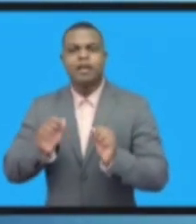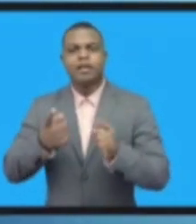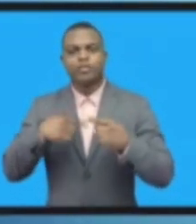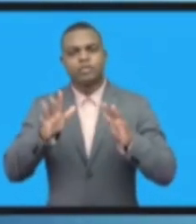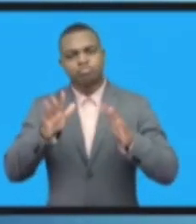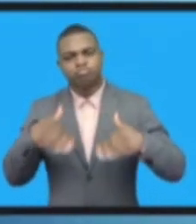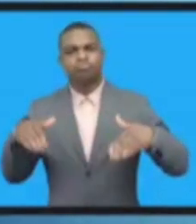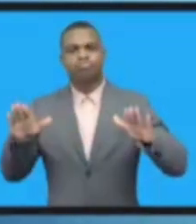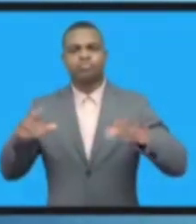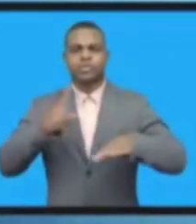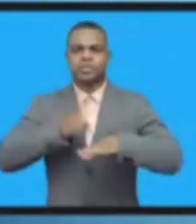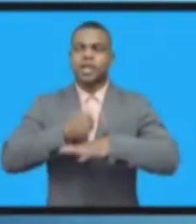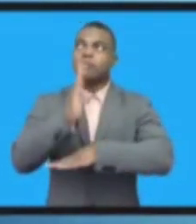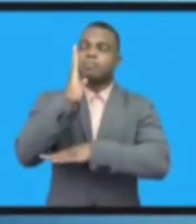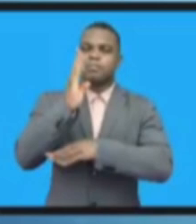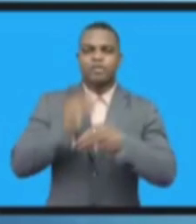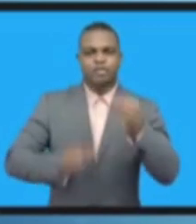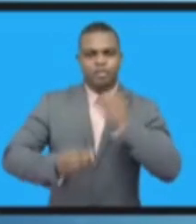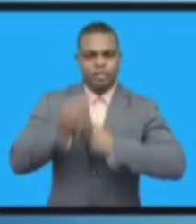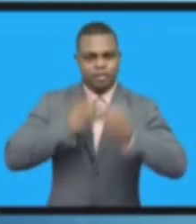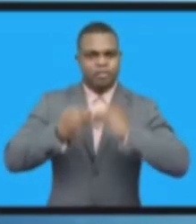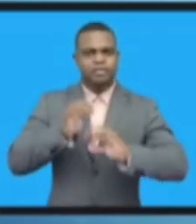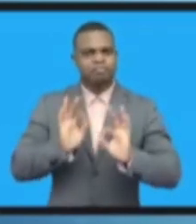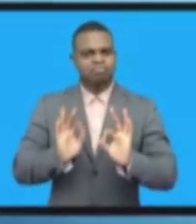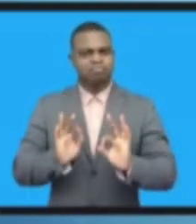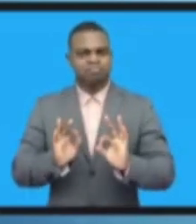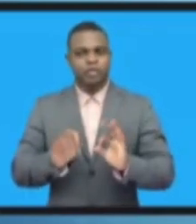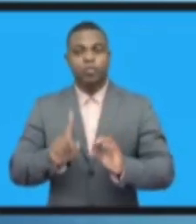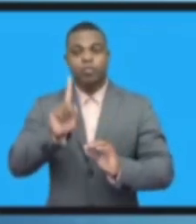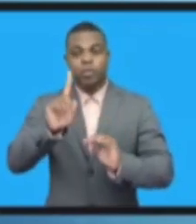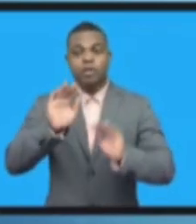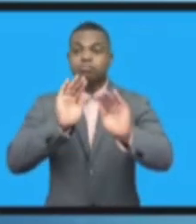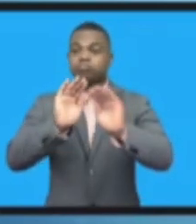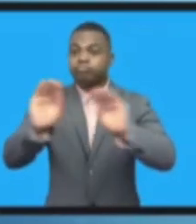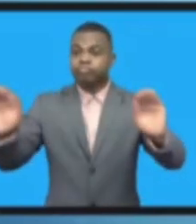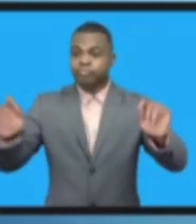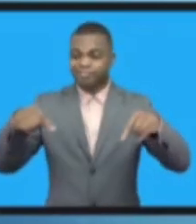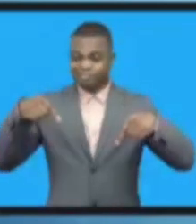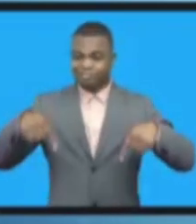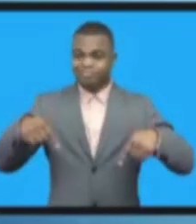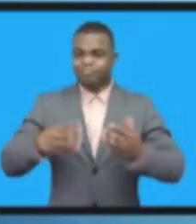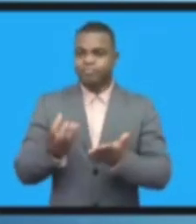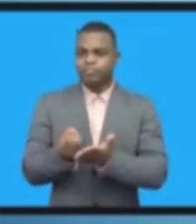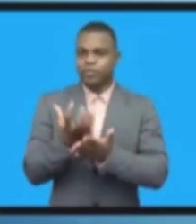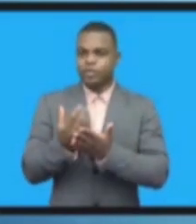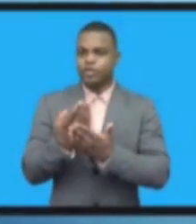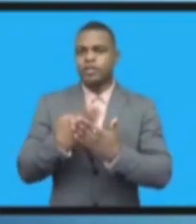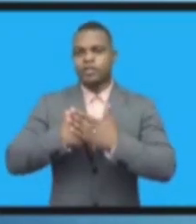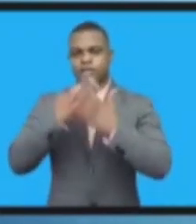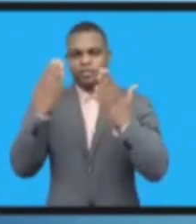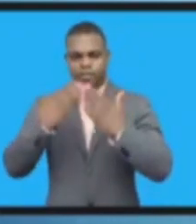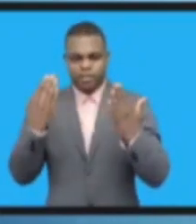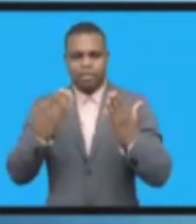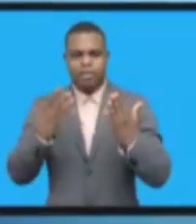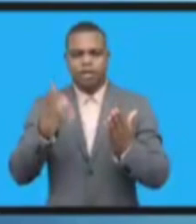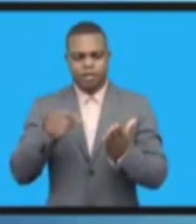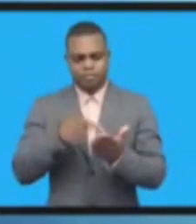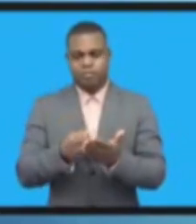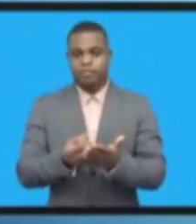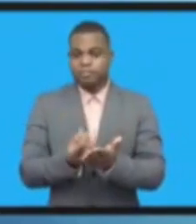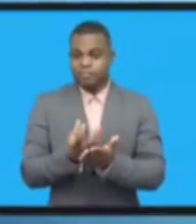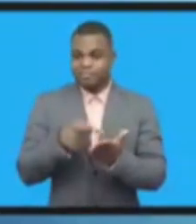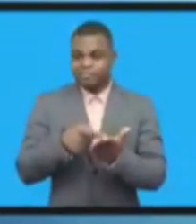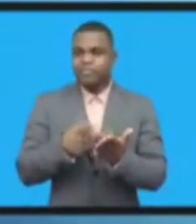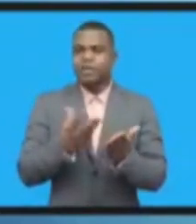Хочу отметить, что у нас есть ежедневный бюллетень, который сейчас находится в зале. Вы можете взять